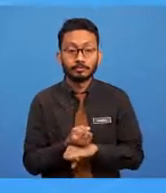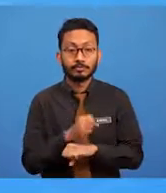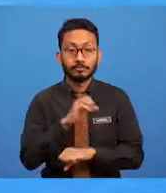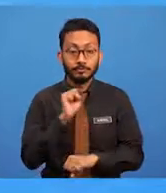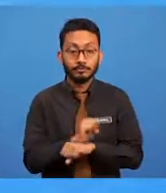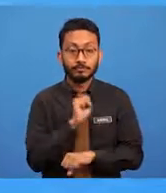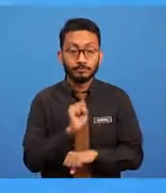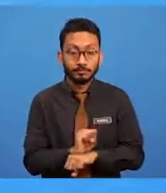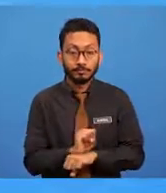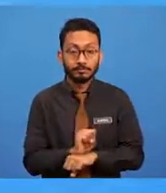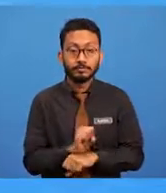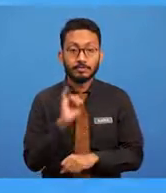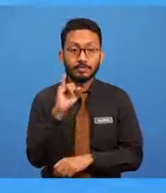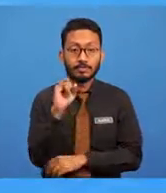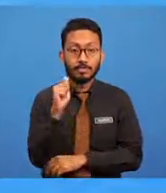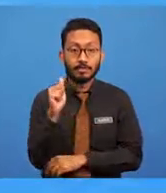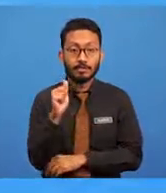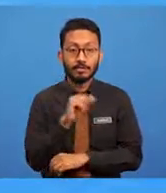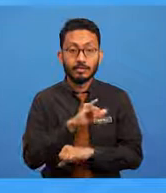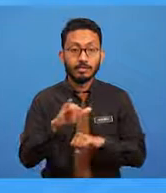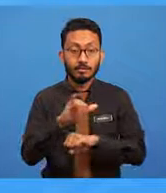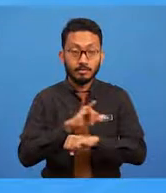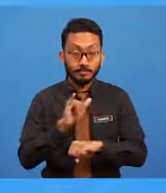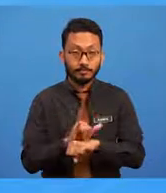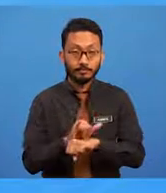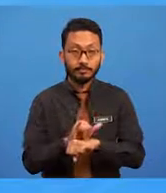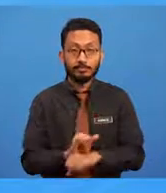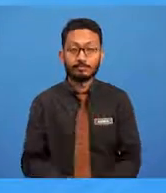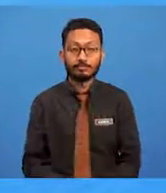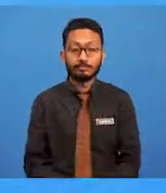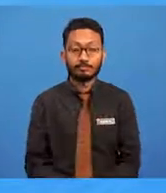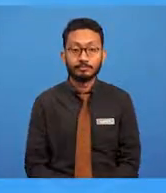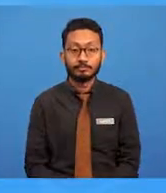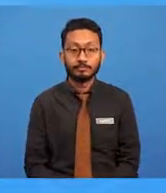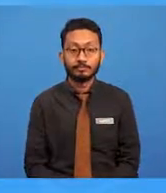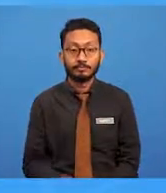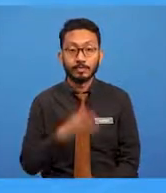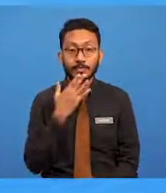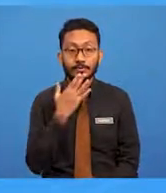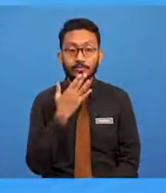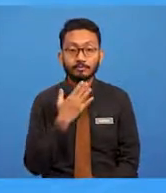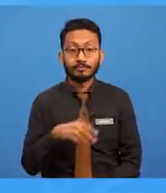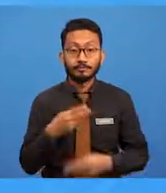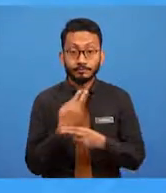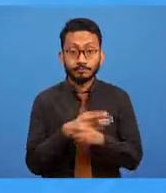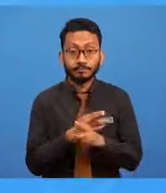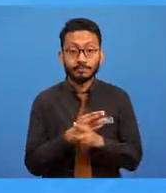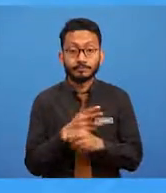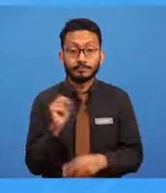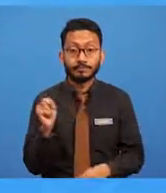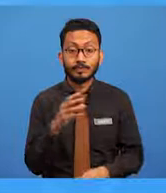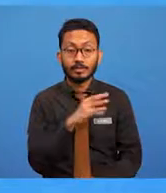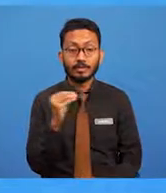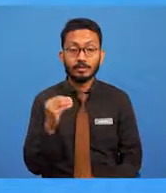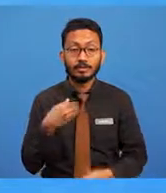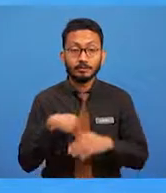ini apabila terdapat keselarasan dari segi warna, rekaan dan style dalam